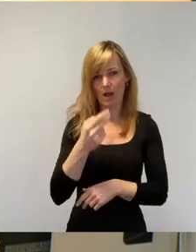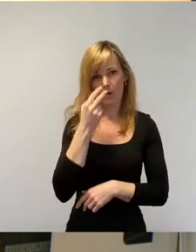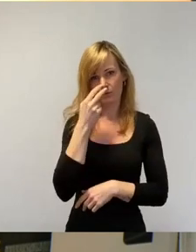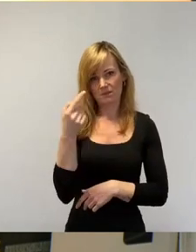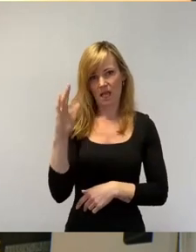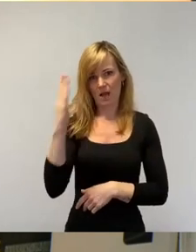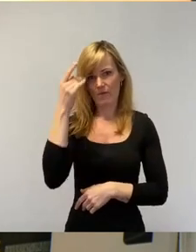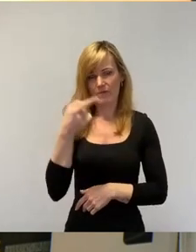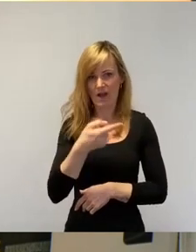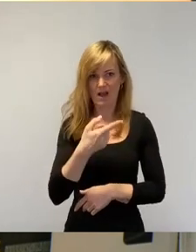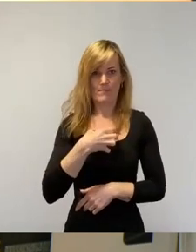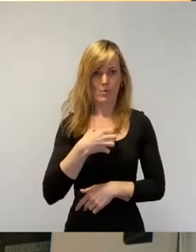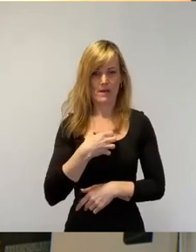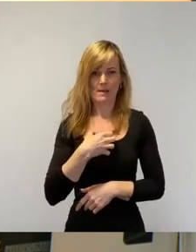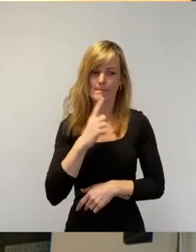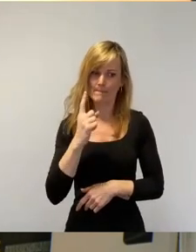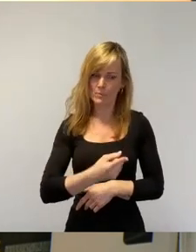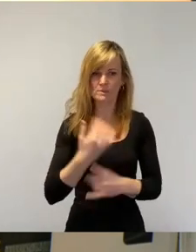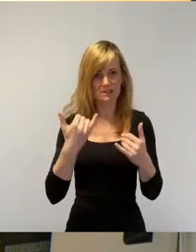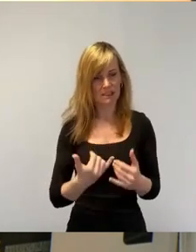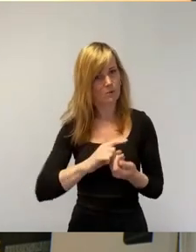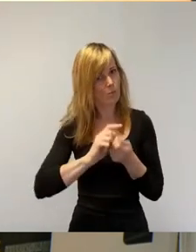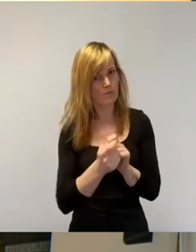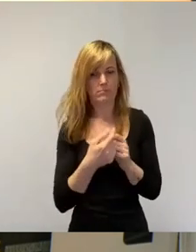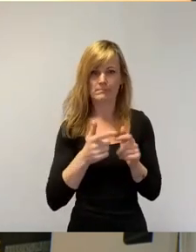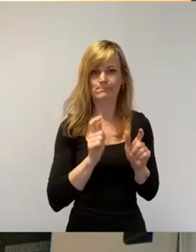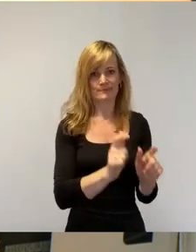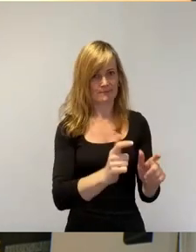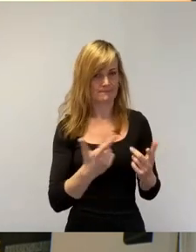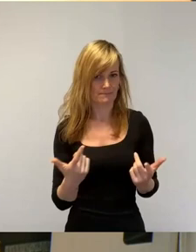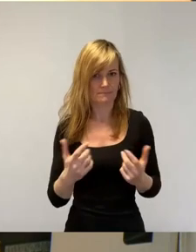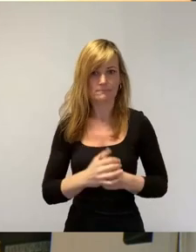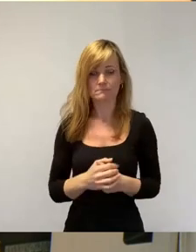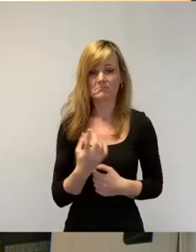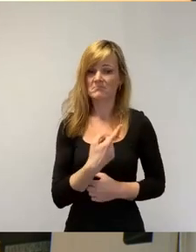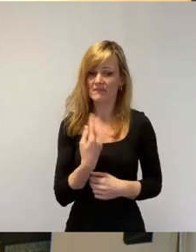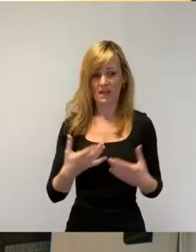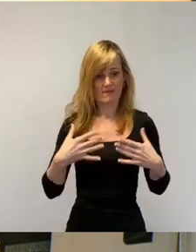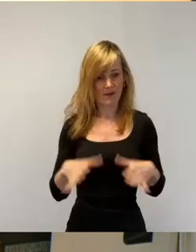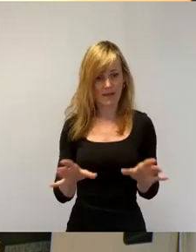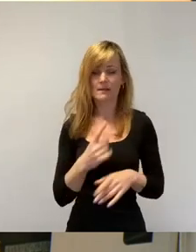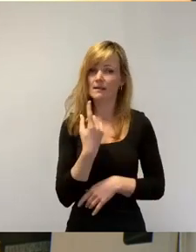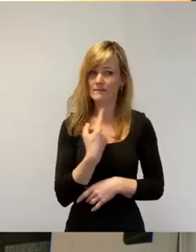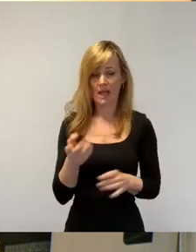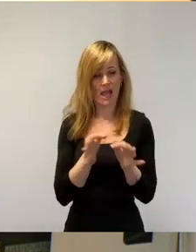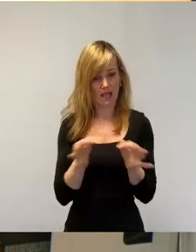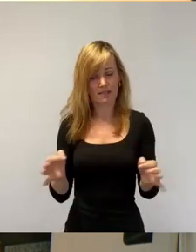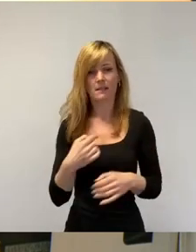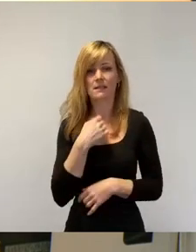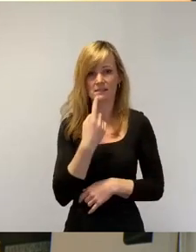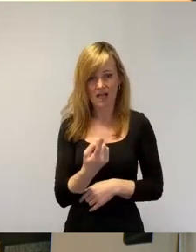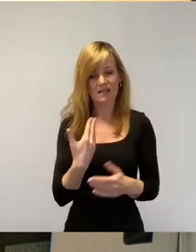Es muss jetzt gehandelt werden und wir Freien, wir sind ehrlich und wir sagen, mit der Einführung der sogenannten